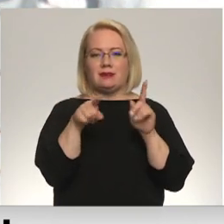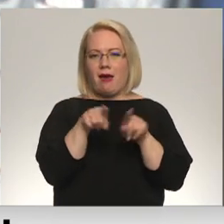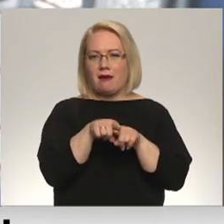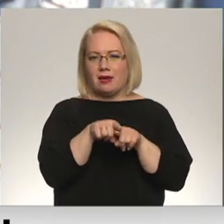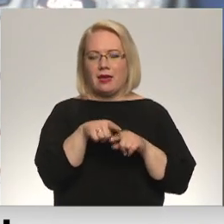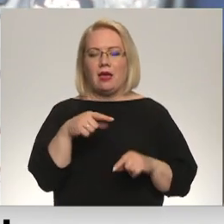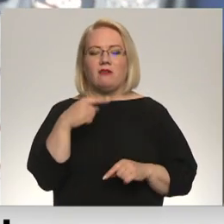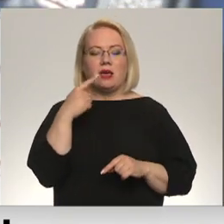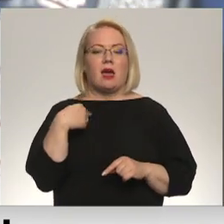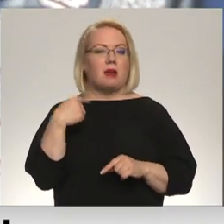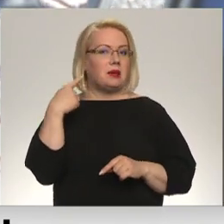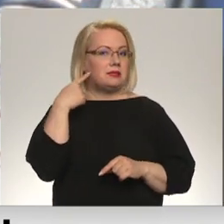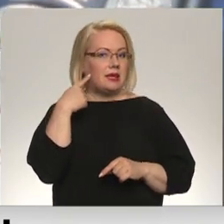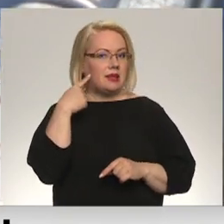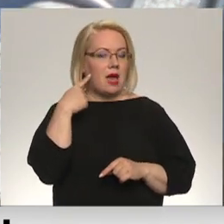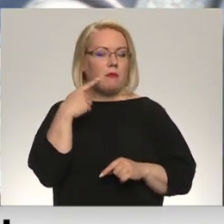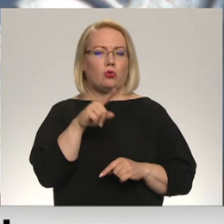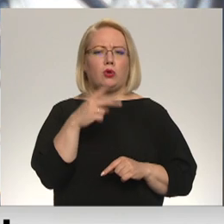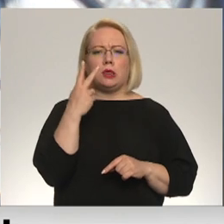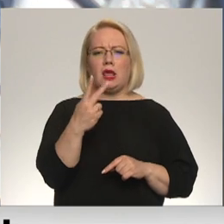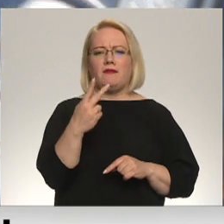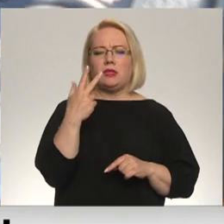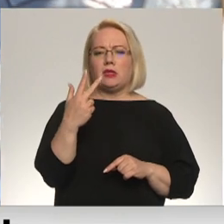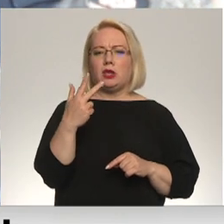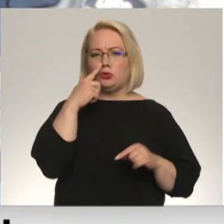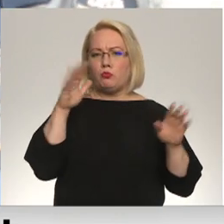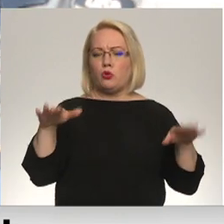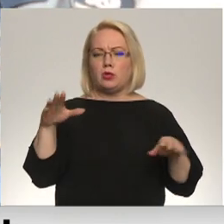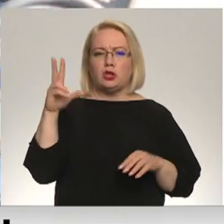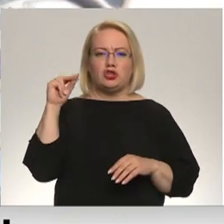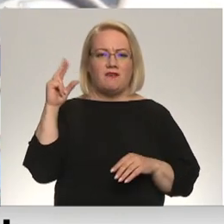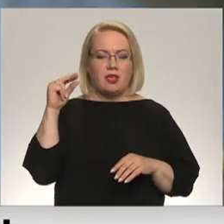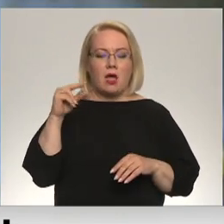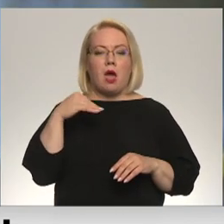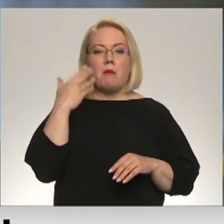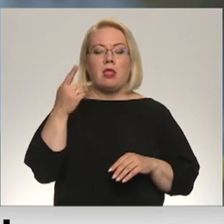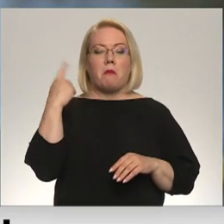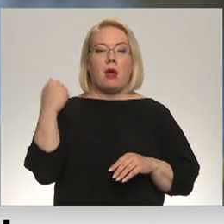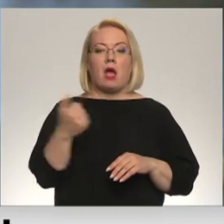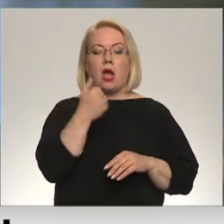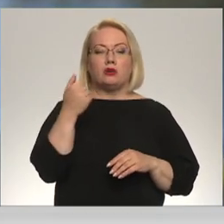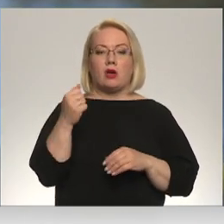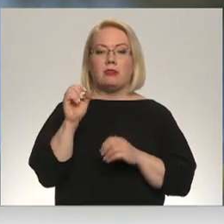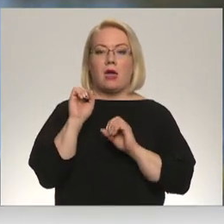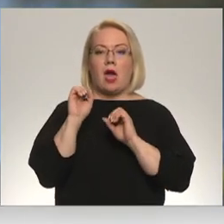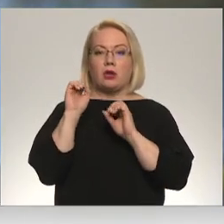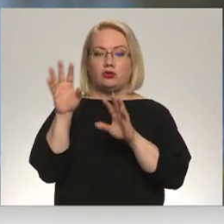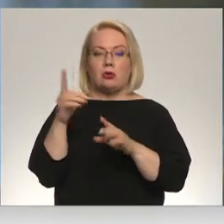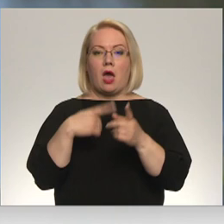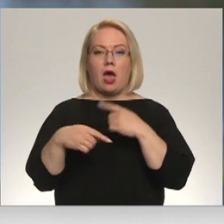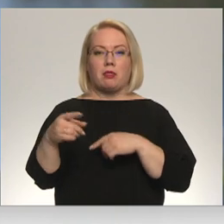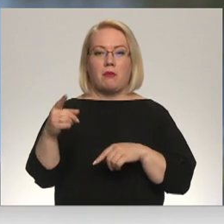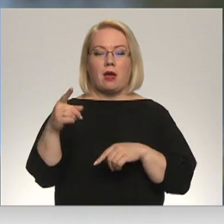Mēs ar ausi dzirdam, mums liekas, ka tur divi, trīs putniņi čivina, bet pagājuši gadu, kad mēs aizsūtījām, tad, kad atdod atpakaļ